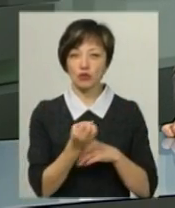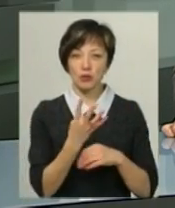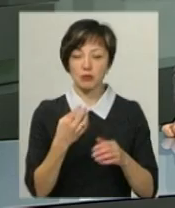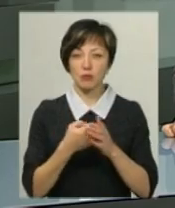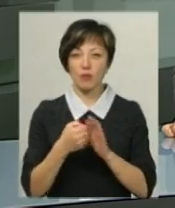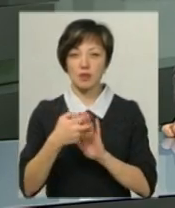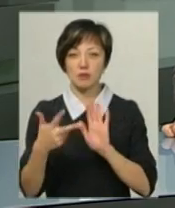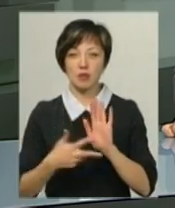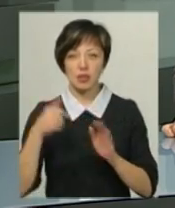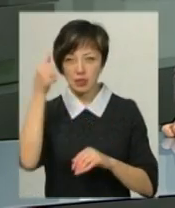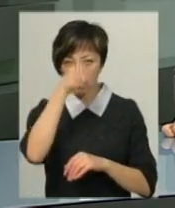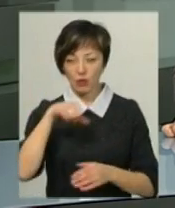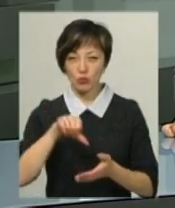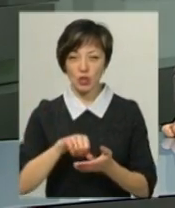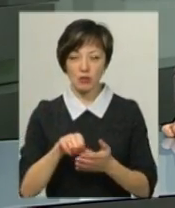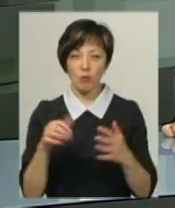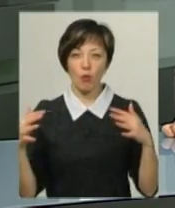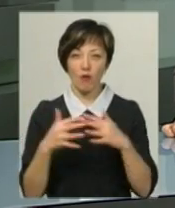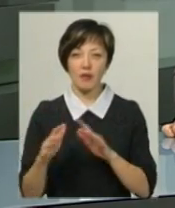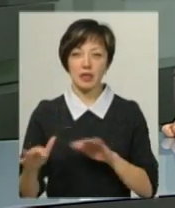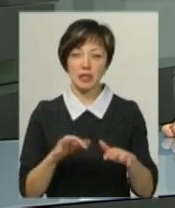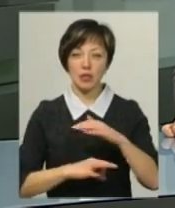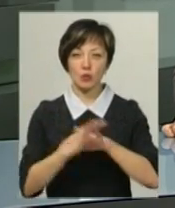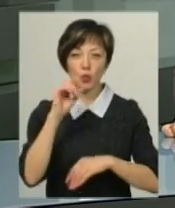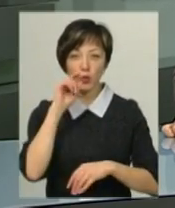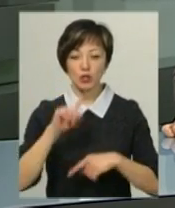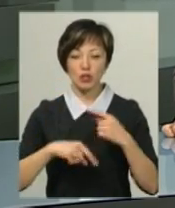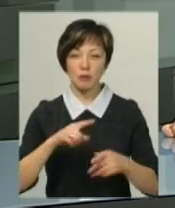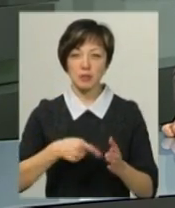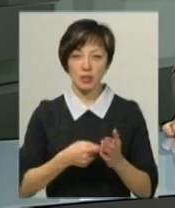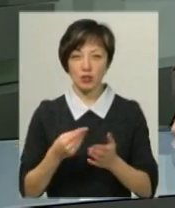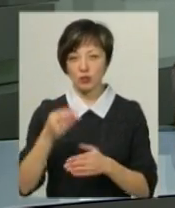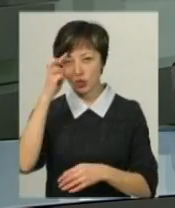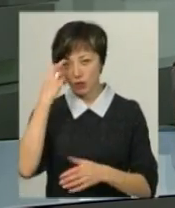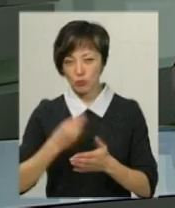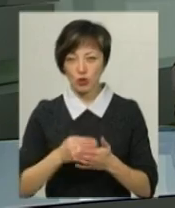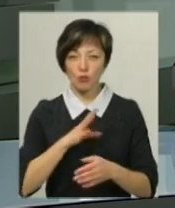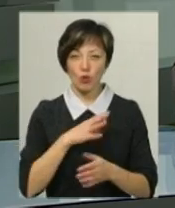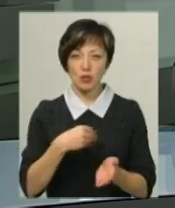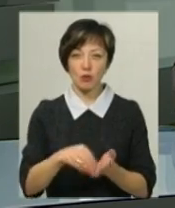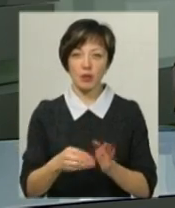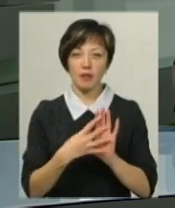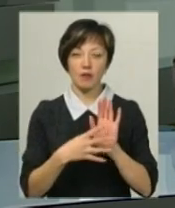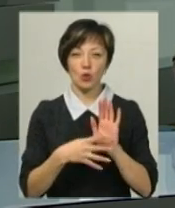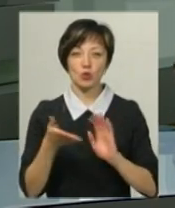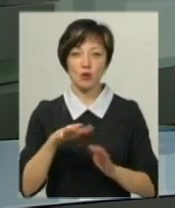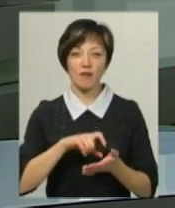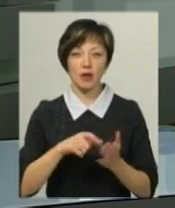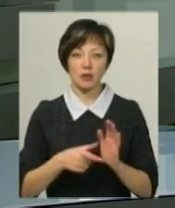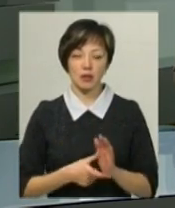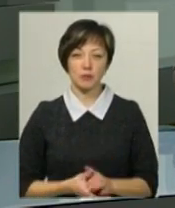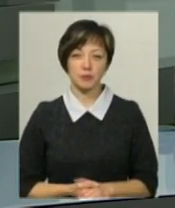по 18 рік для учасників бойових дій на сході країни через міський та державний бюджет було закуплено 90 квартир.